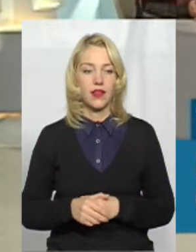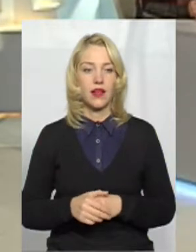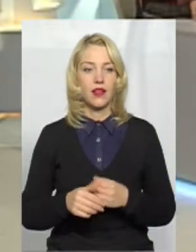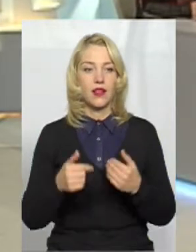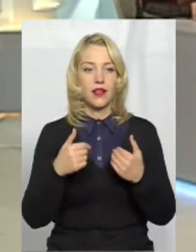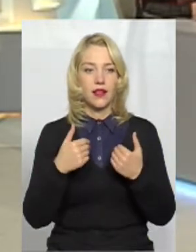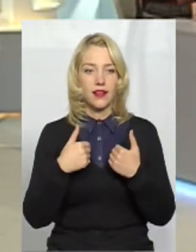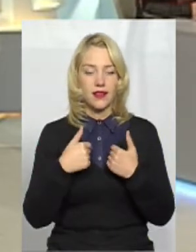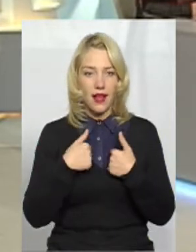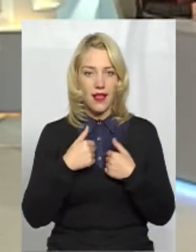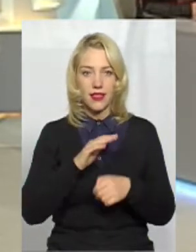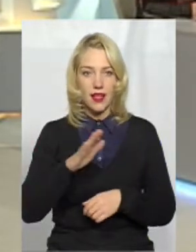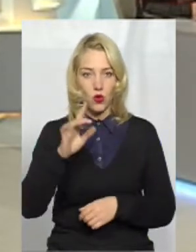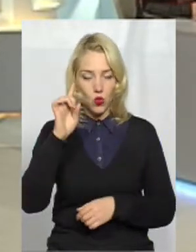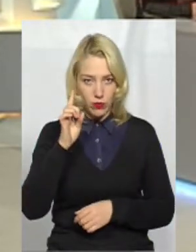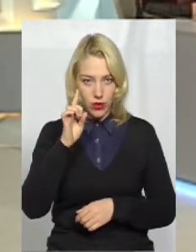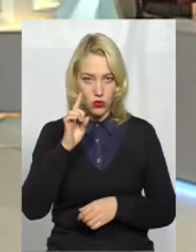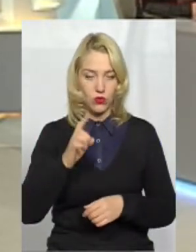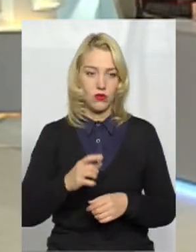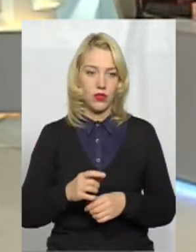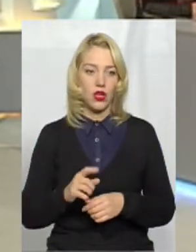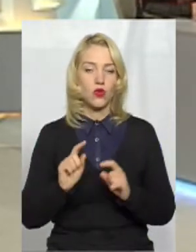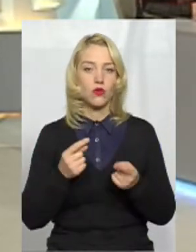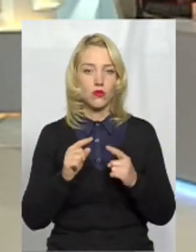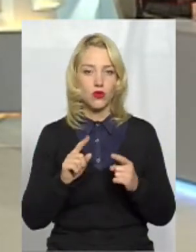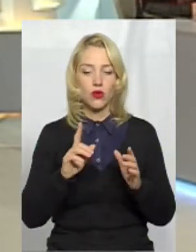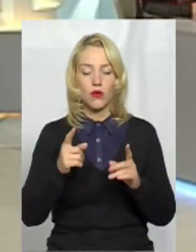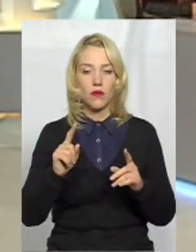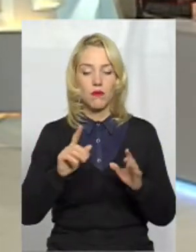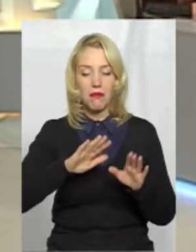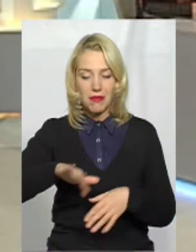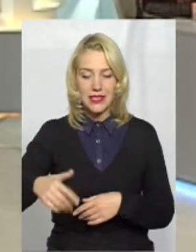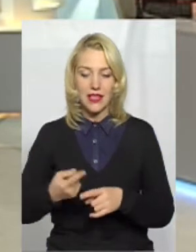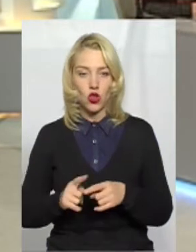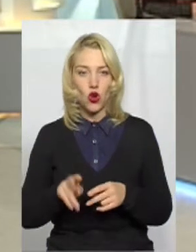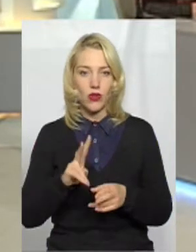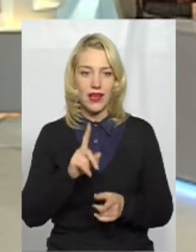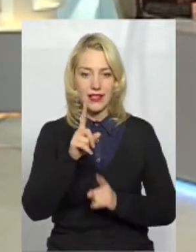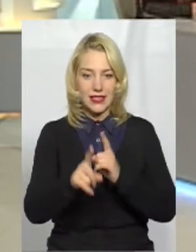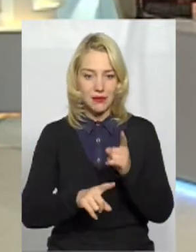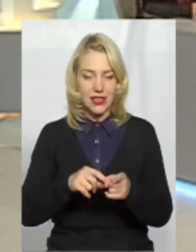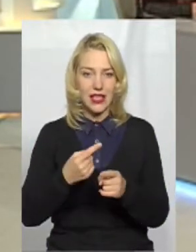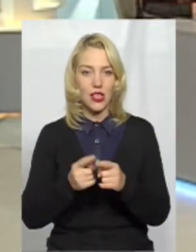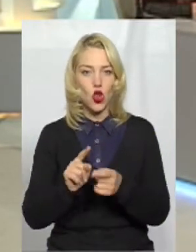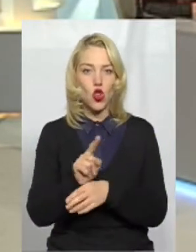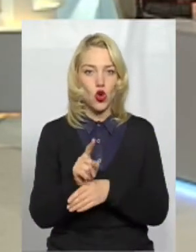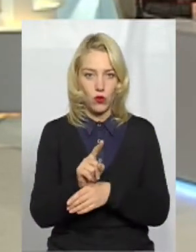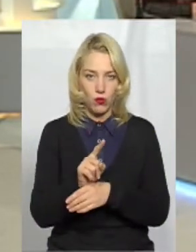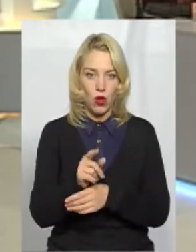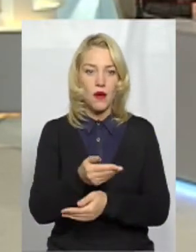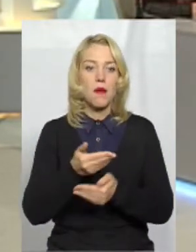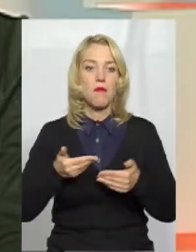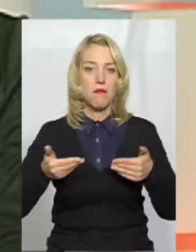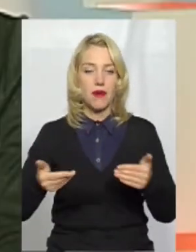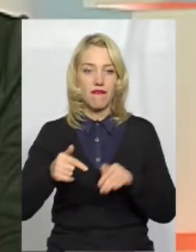Я не думаю. Тому що після того, як змінили цю норму, ми відчули